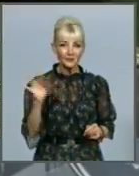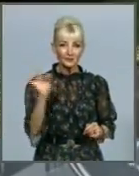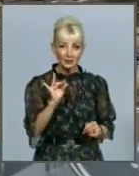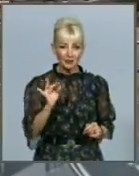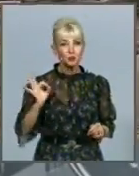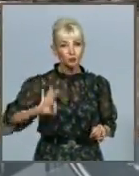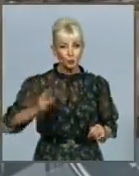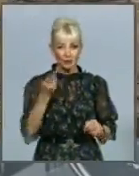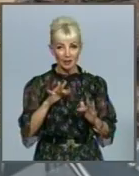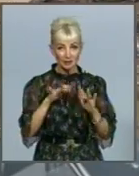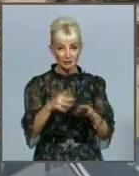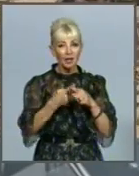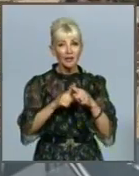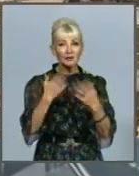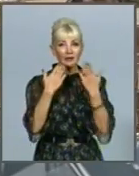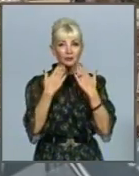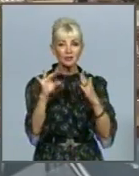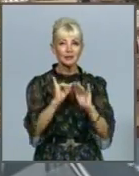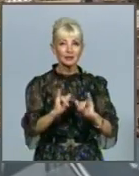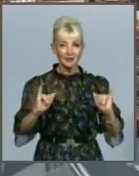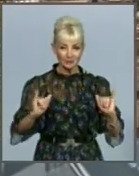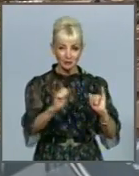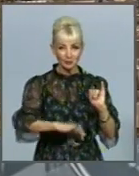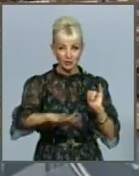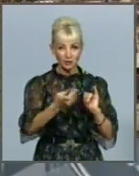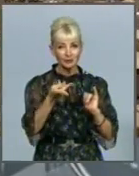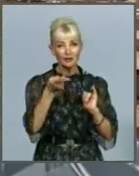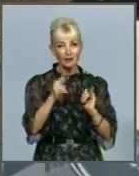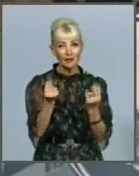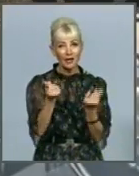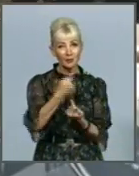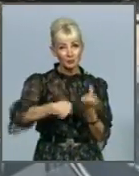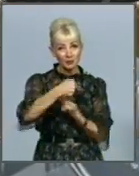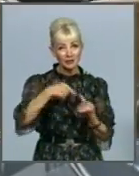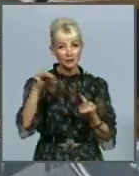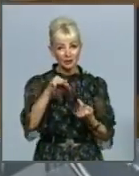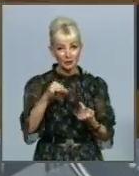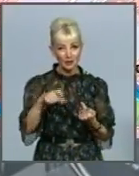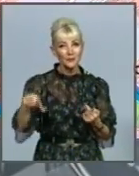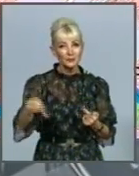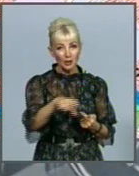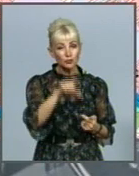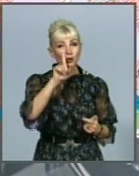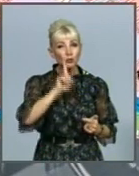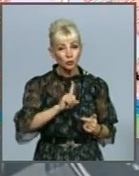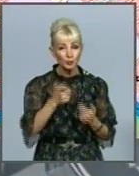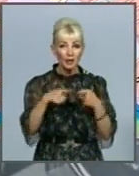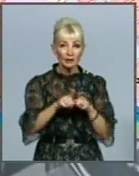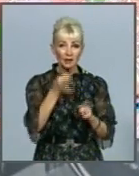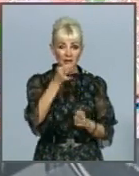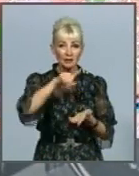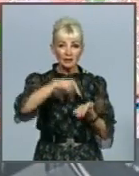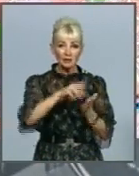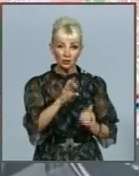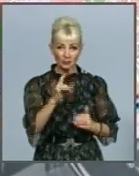Це стосується і розвитку майданчиків для ведення бізнесу та дорожньої інфраструктури. Так, зауважив міський